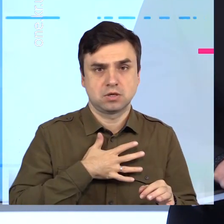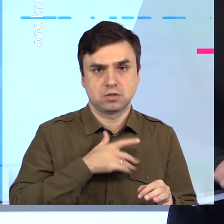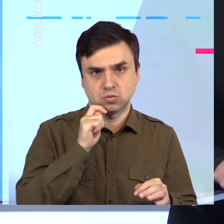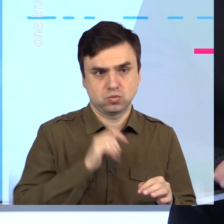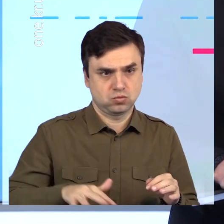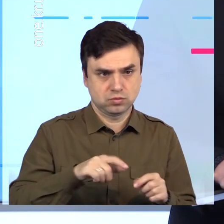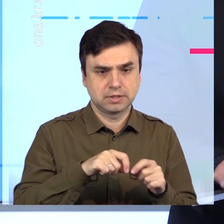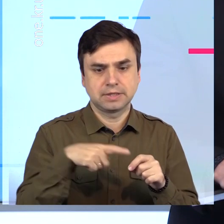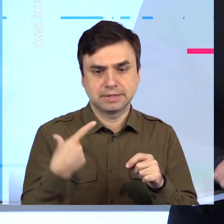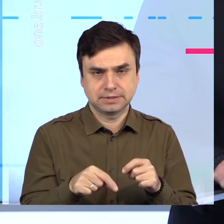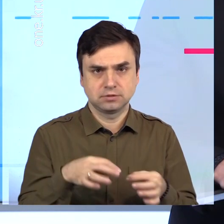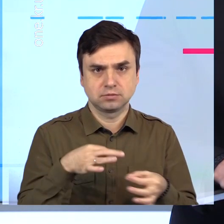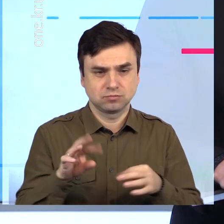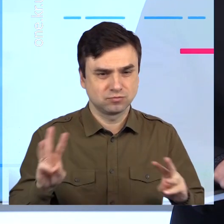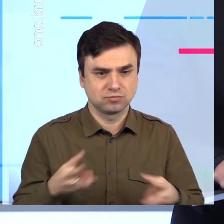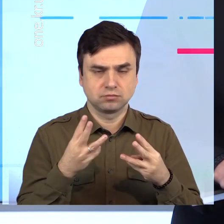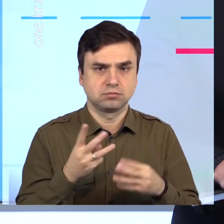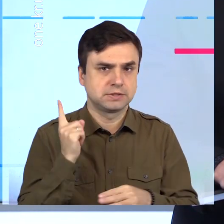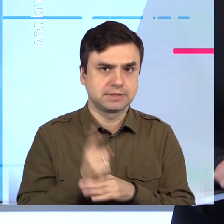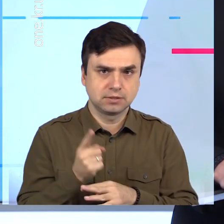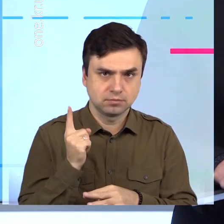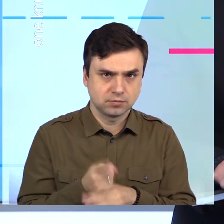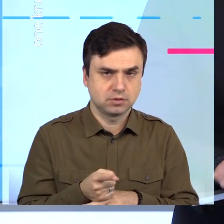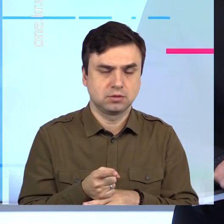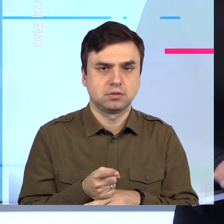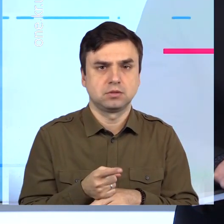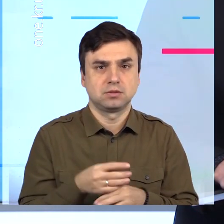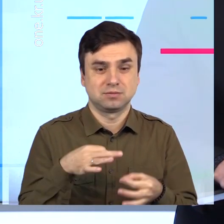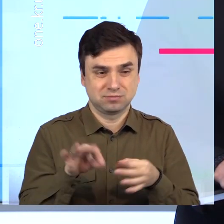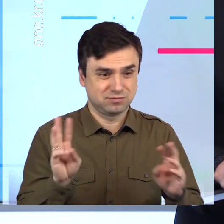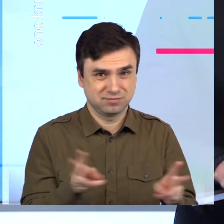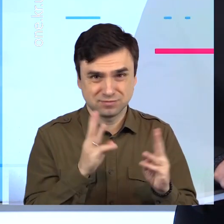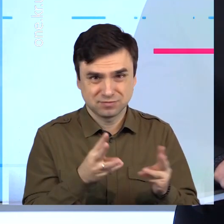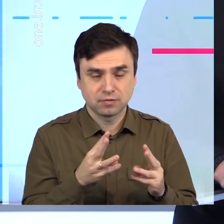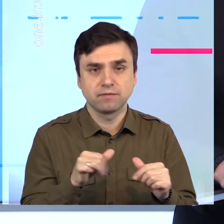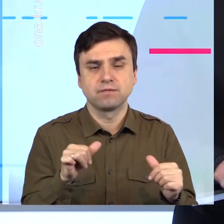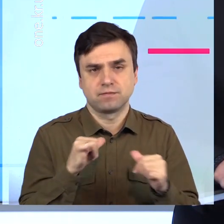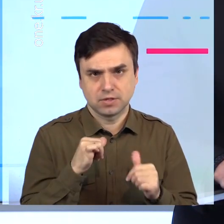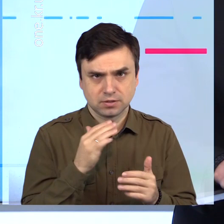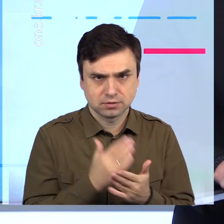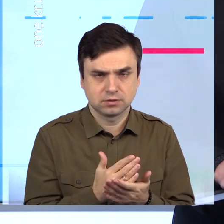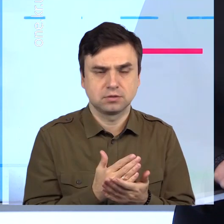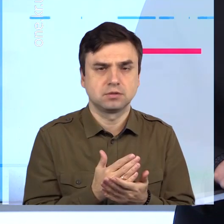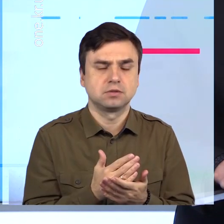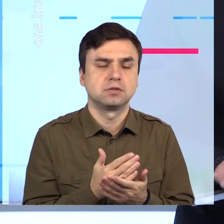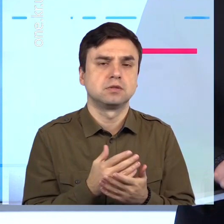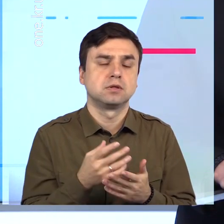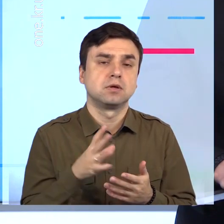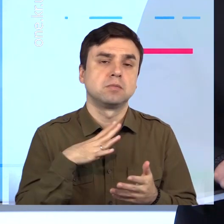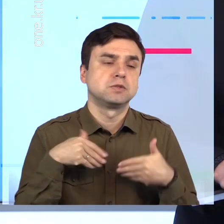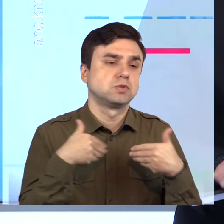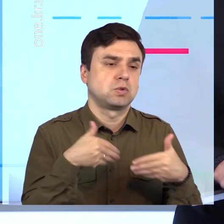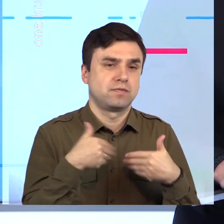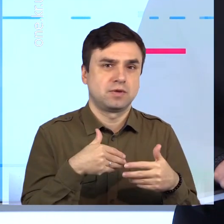заборонено та до якої шкоди призводить таке діяння. Ба більше, пропонувались альтернативні рішення щодо